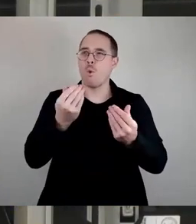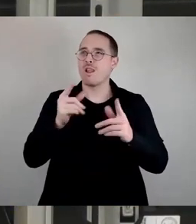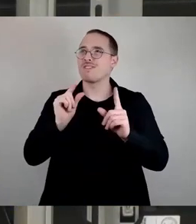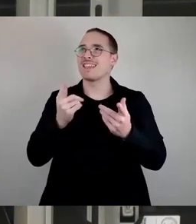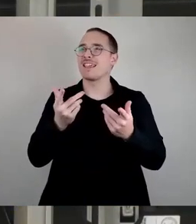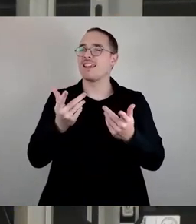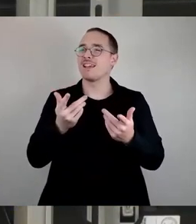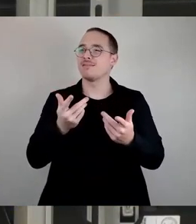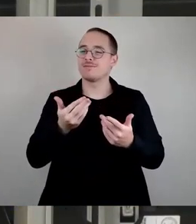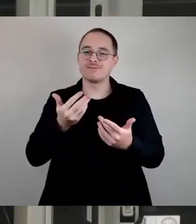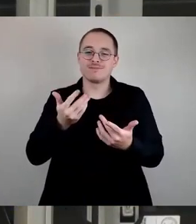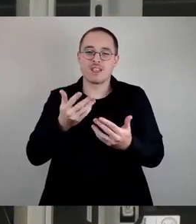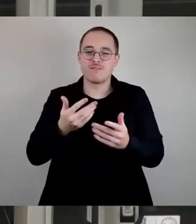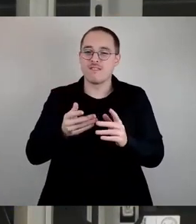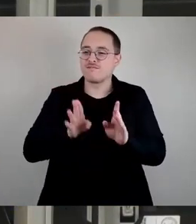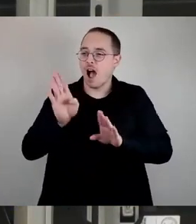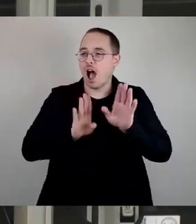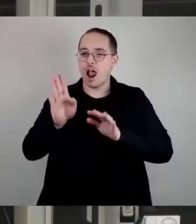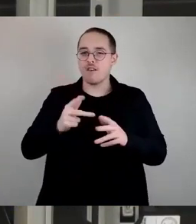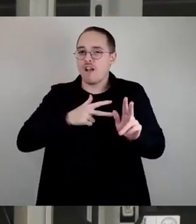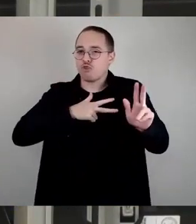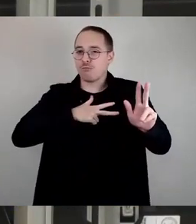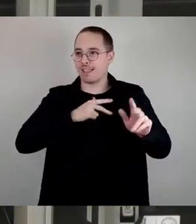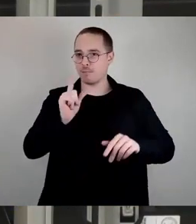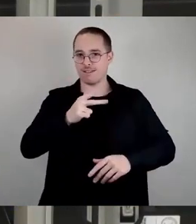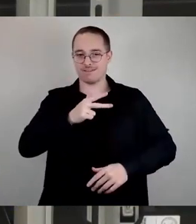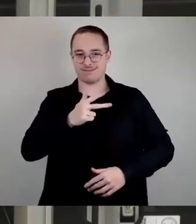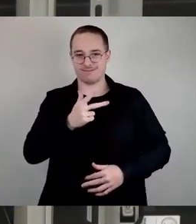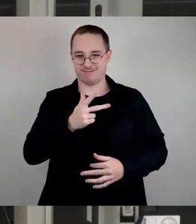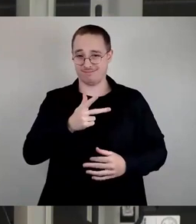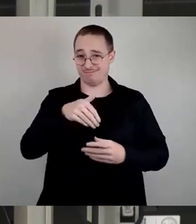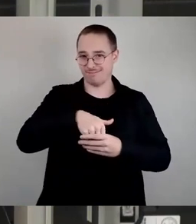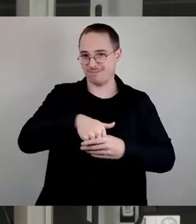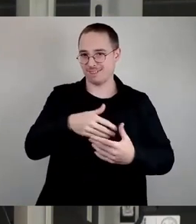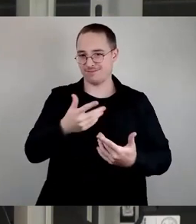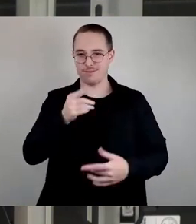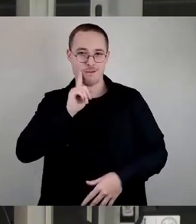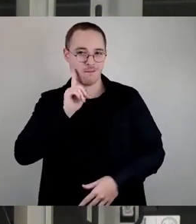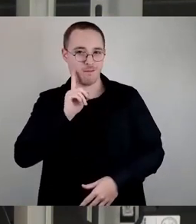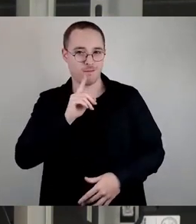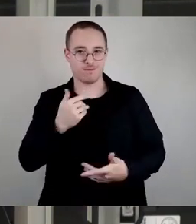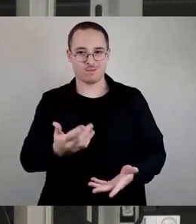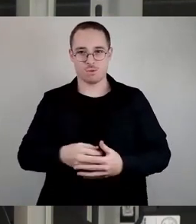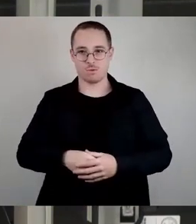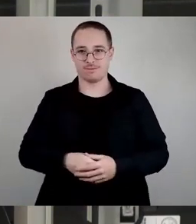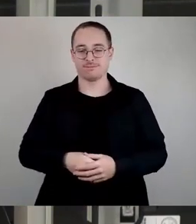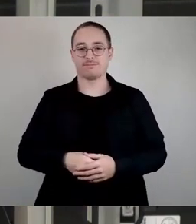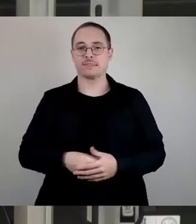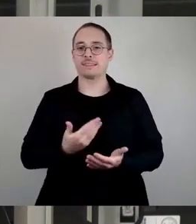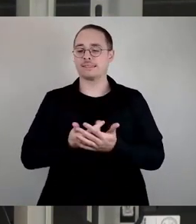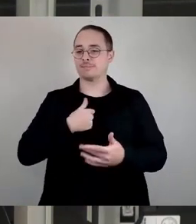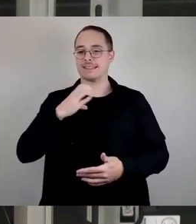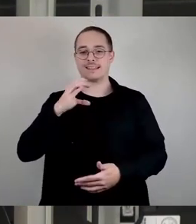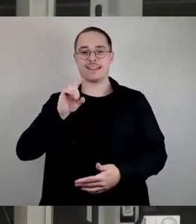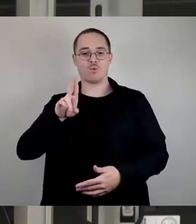Sehr schön, diese Formulierung. Ich möchte ganz ehrlich die CDU mal fragen, was hat